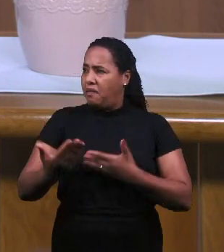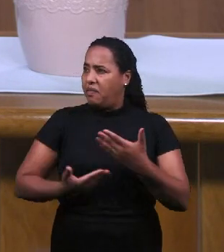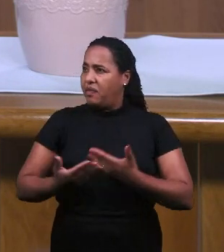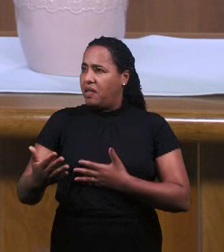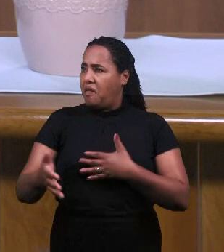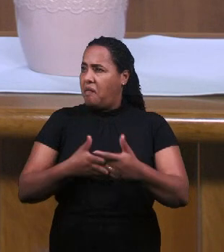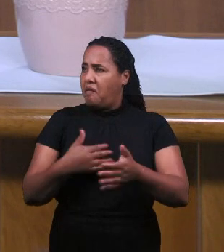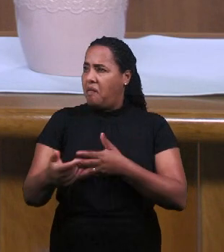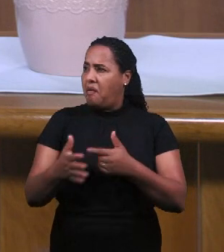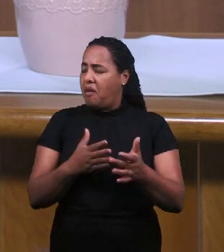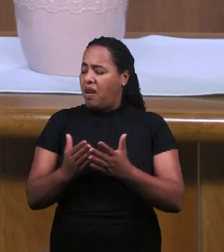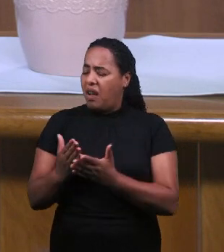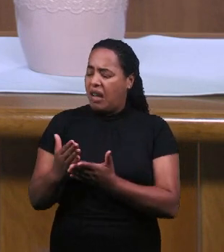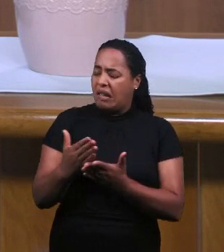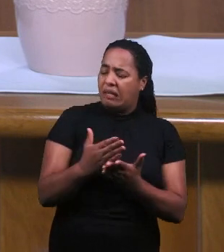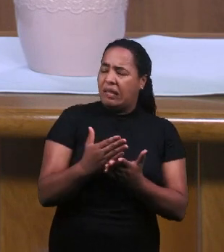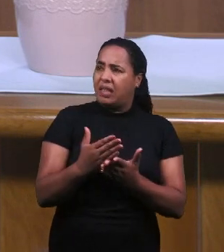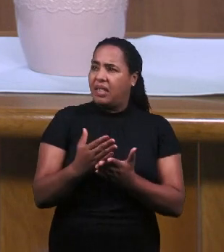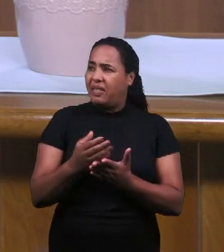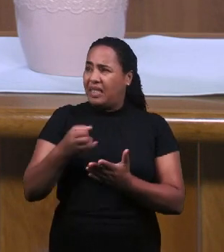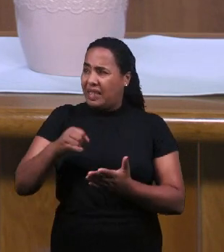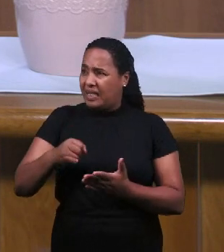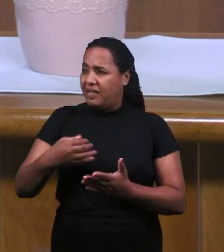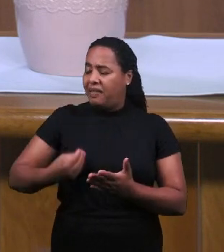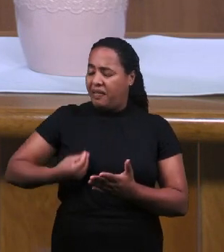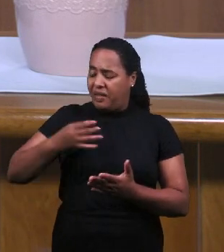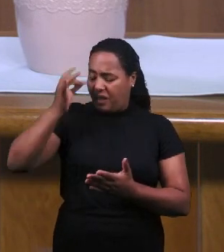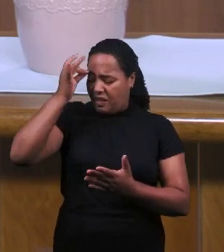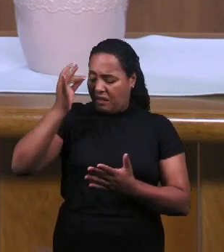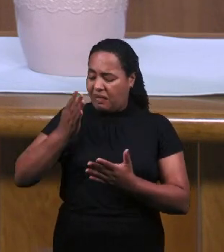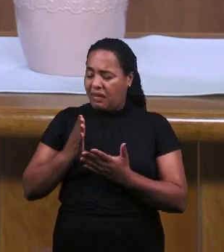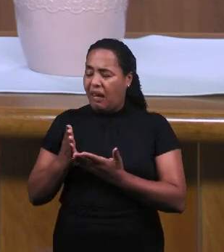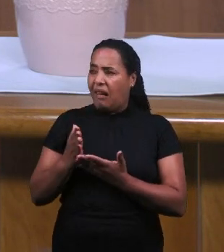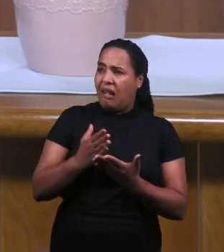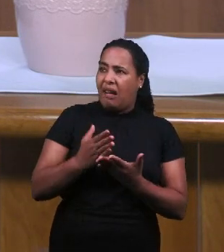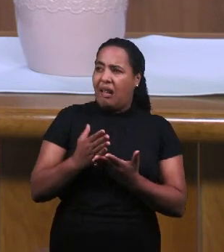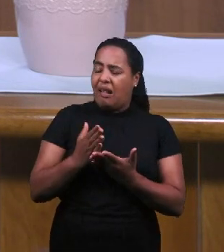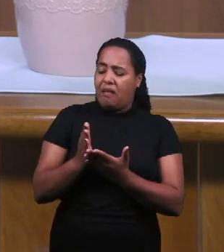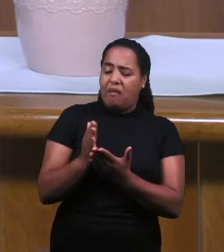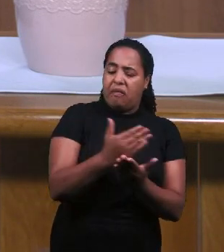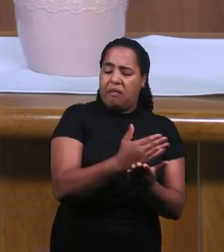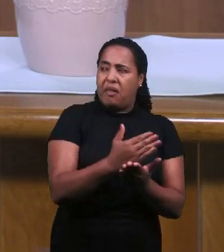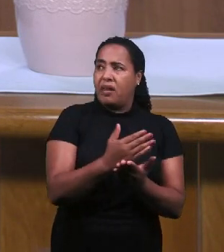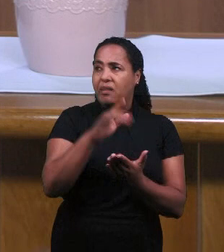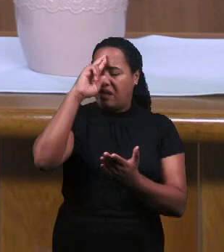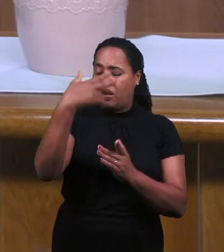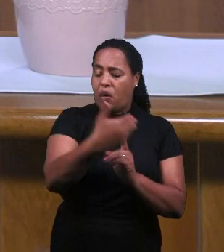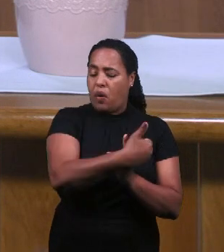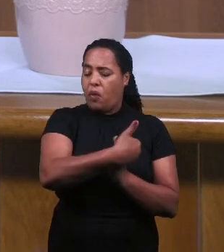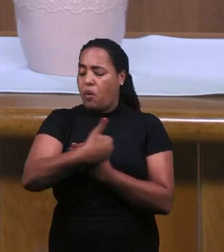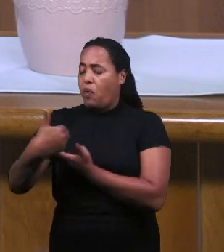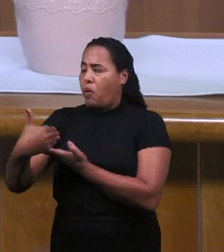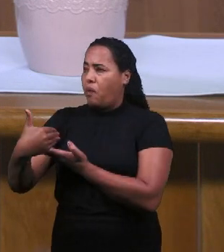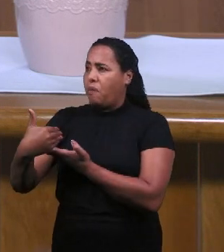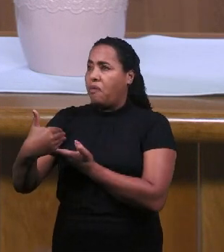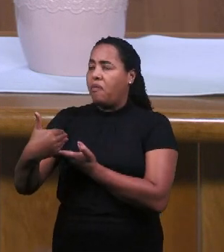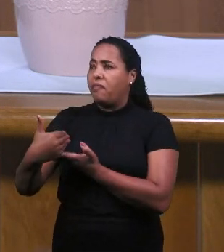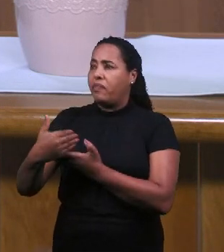От любого пути, которое может поколебать нашу вечную жизнь.